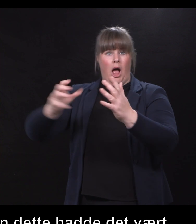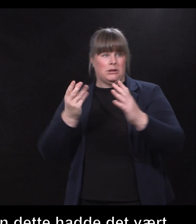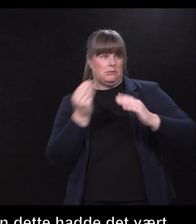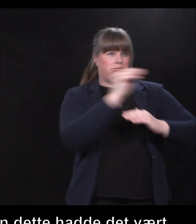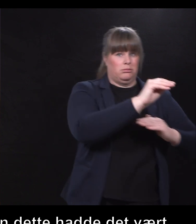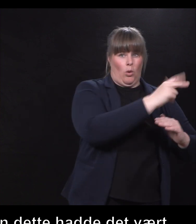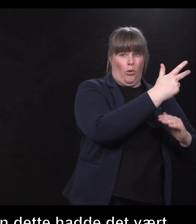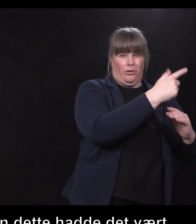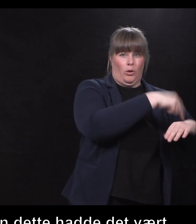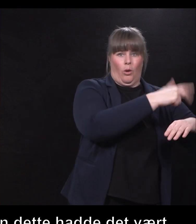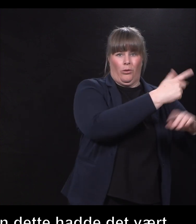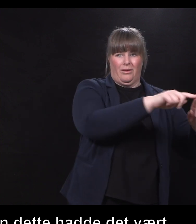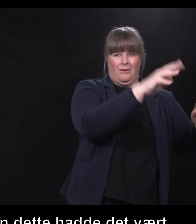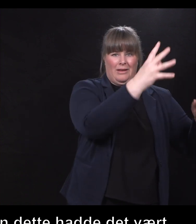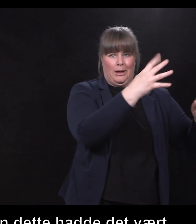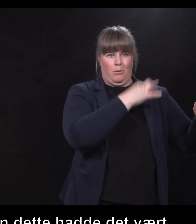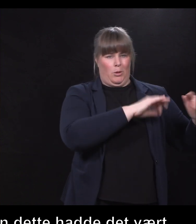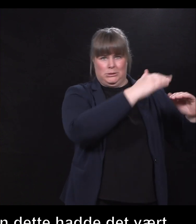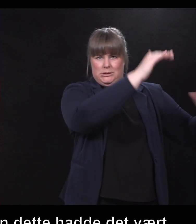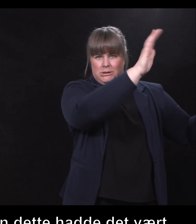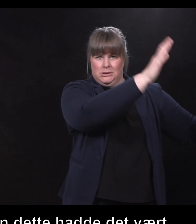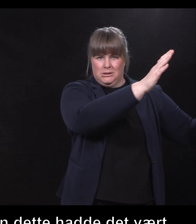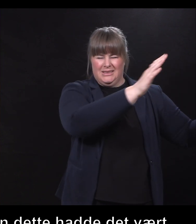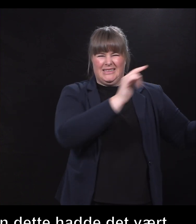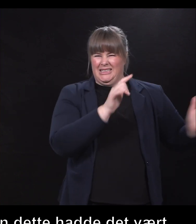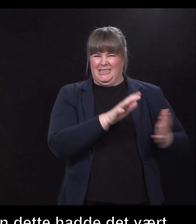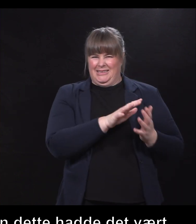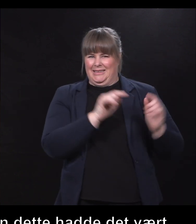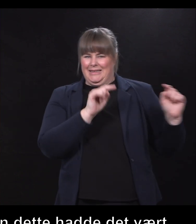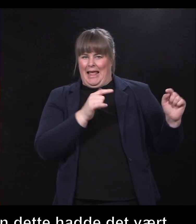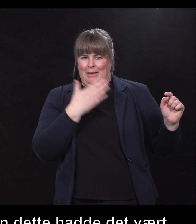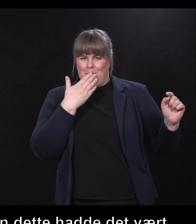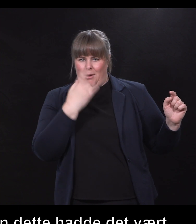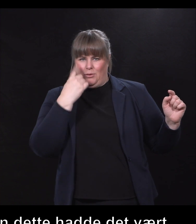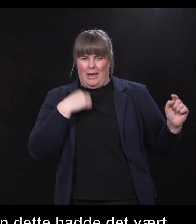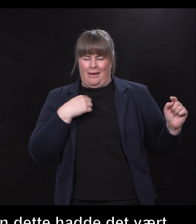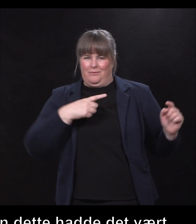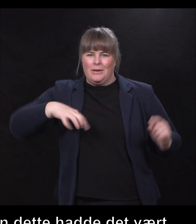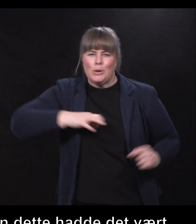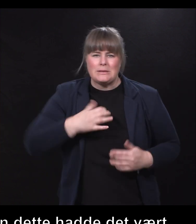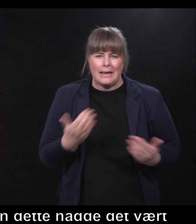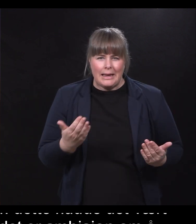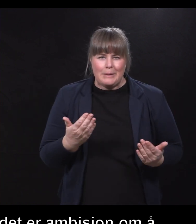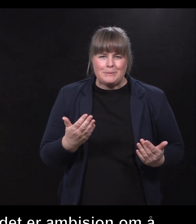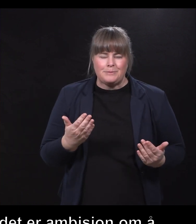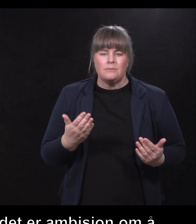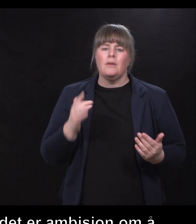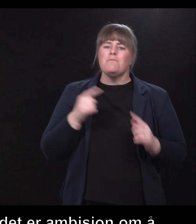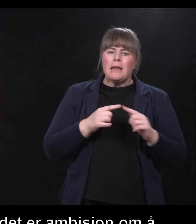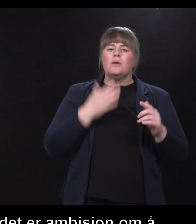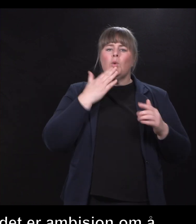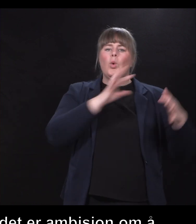lønnstvinn et eller annet. Det tror jeg ikke er noe særlig lurt og heller ikke ønsket. Så kombinasjonen.